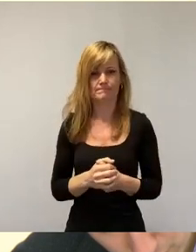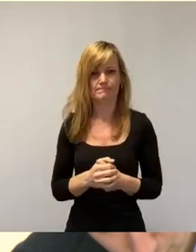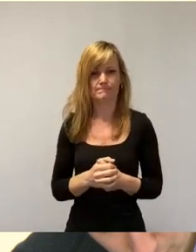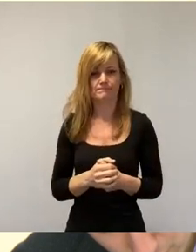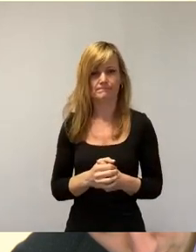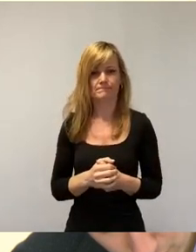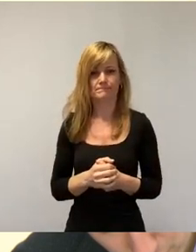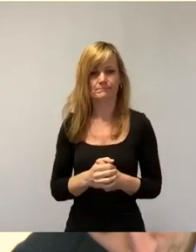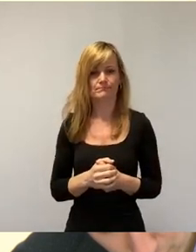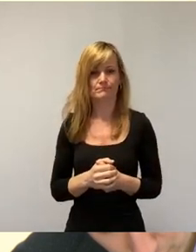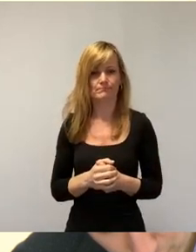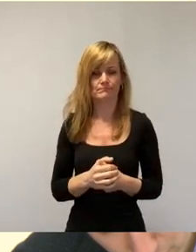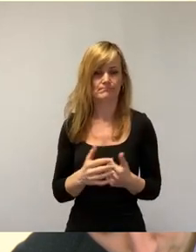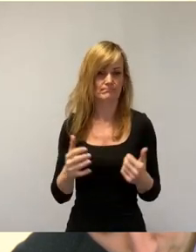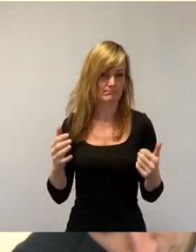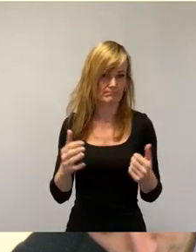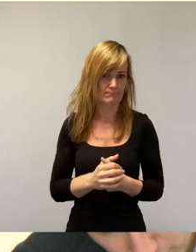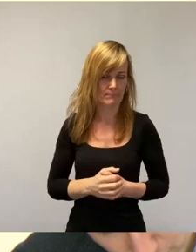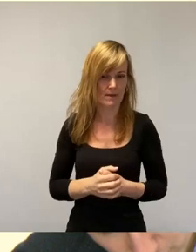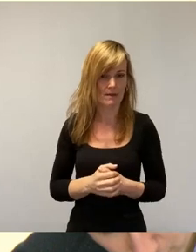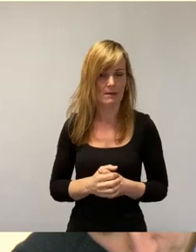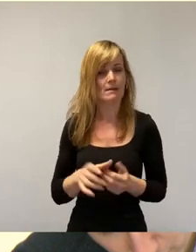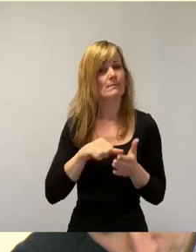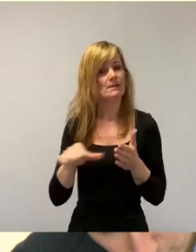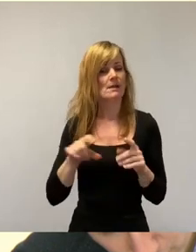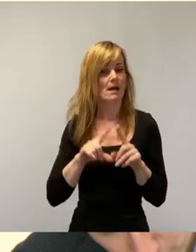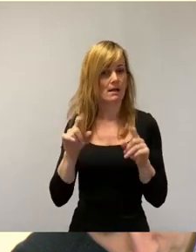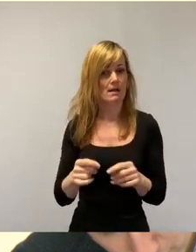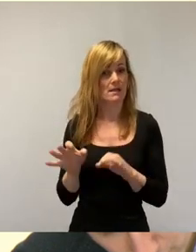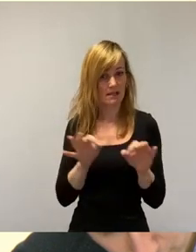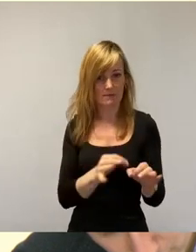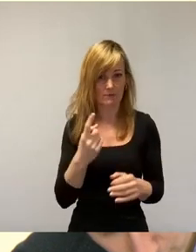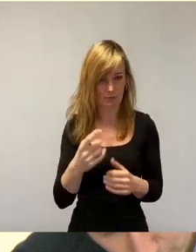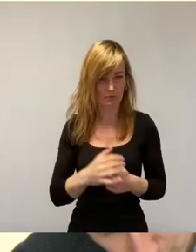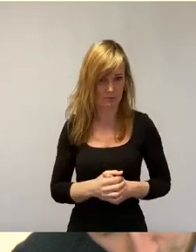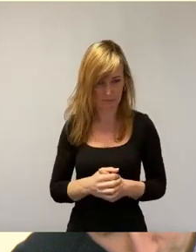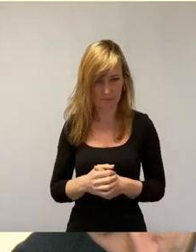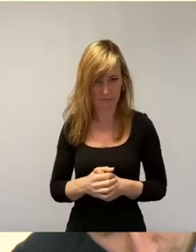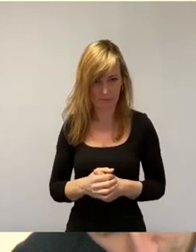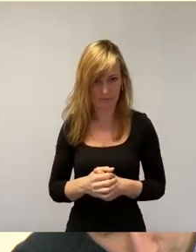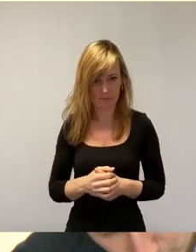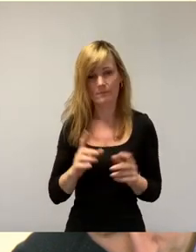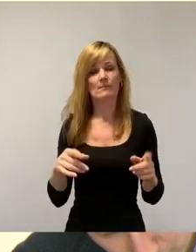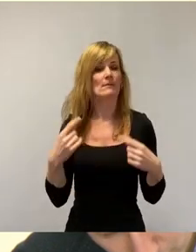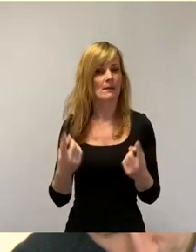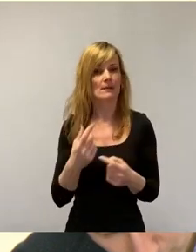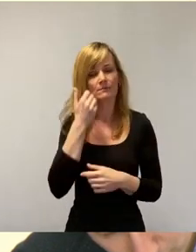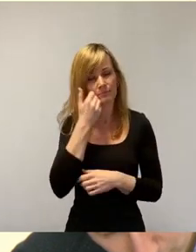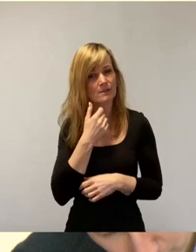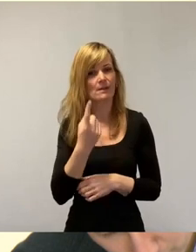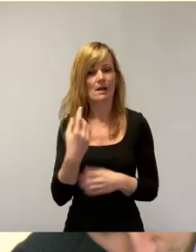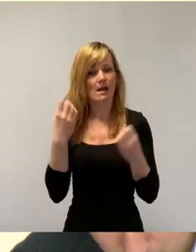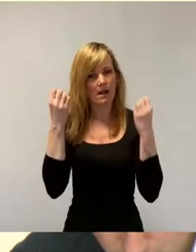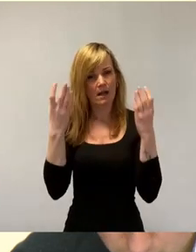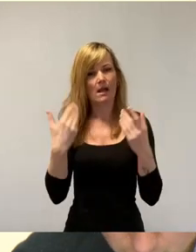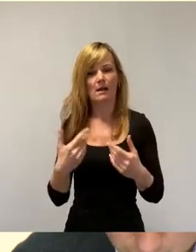Und wenn wir die Bezahlkarte einführen, dann bitte mit ganz klaren und